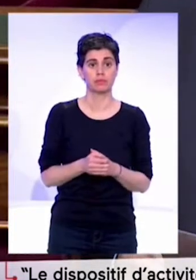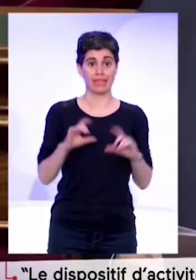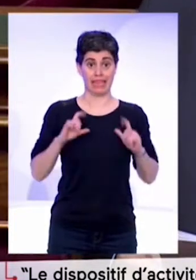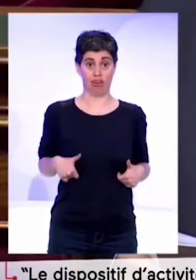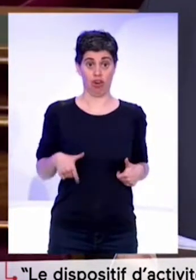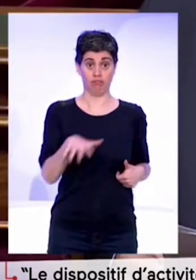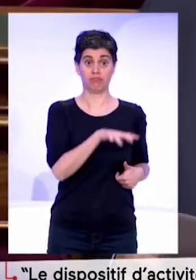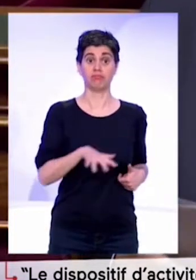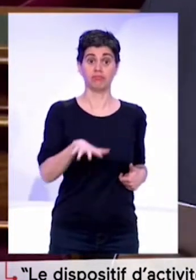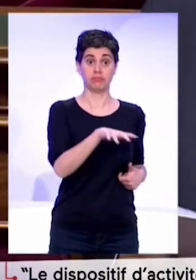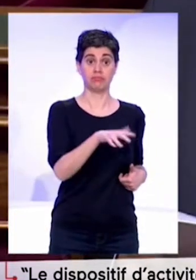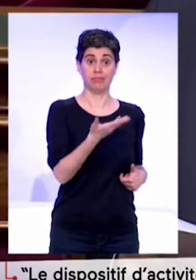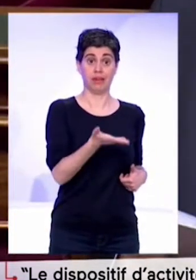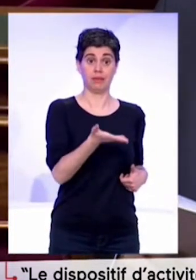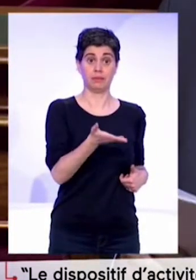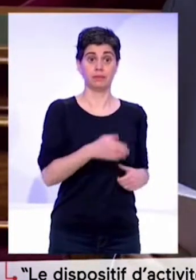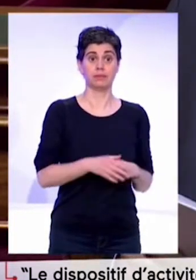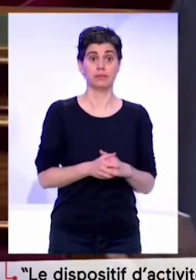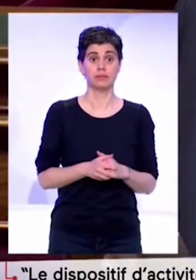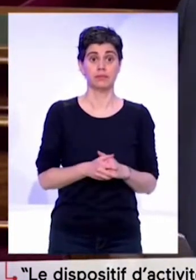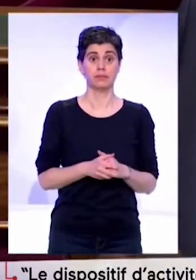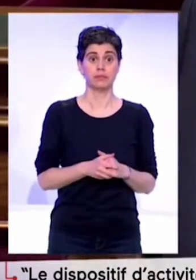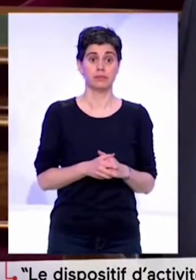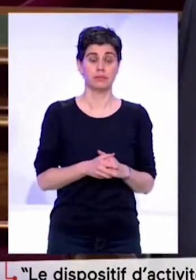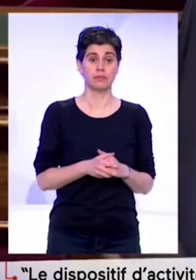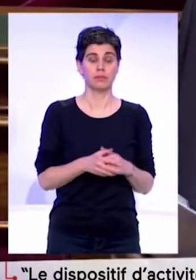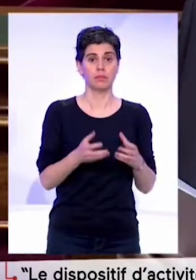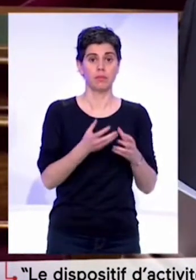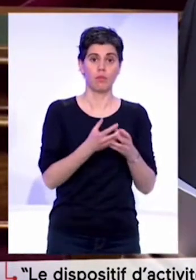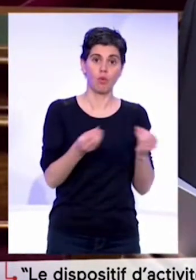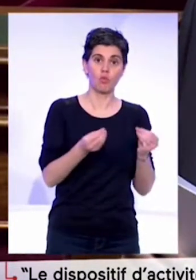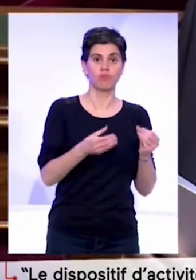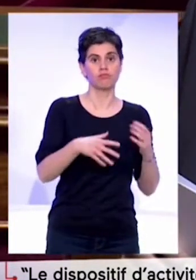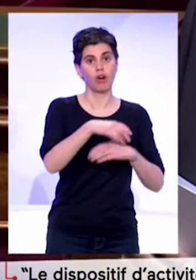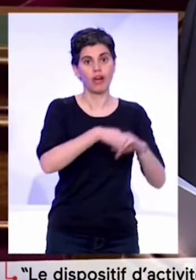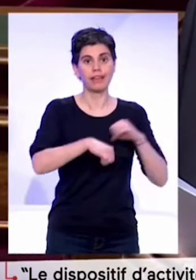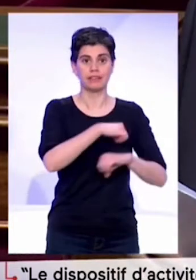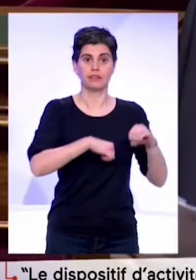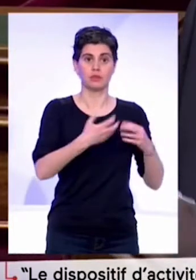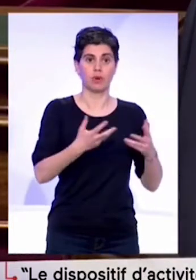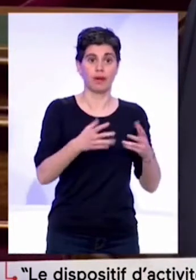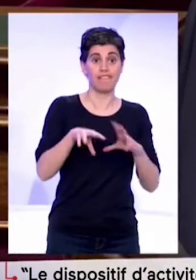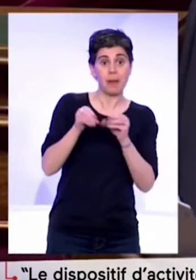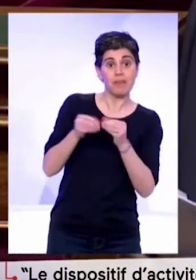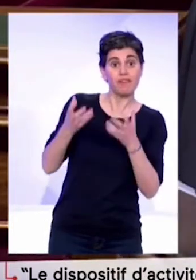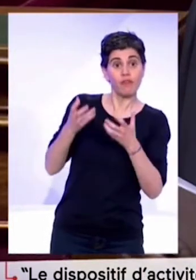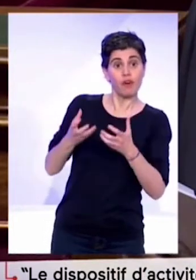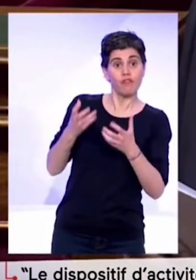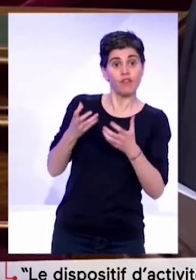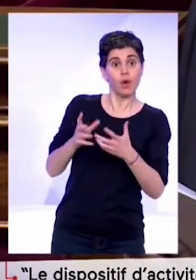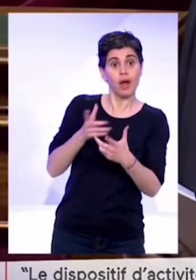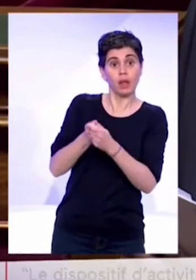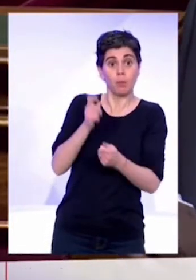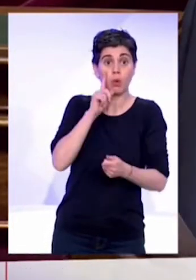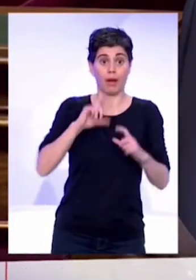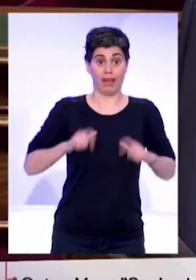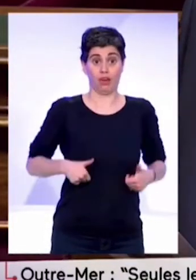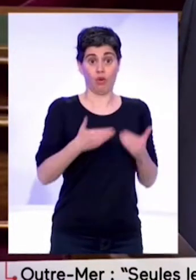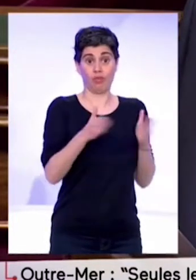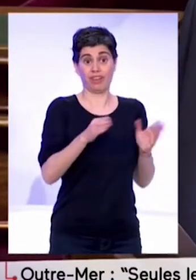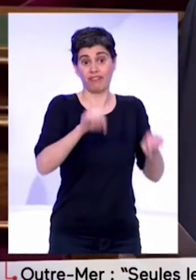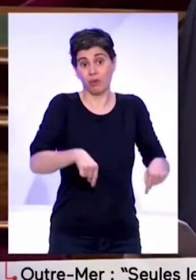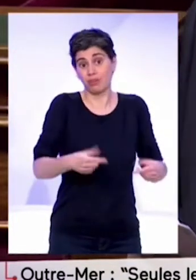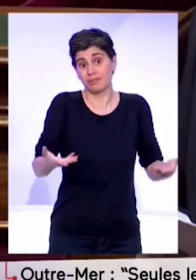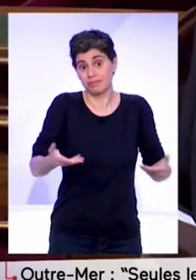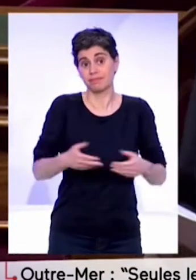écoles, bien entendu, beaucoup vont essayer de faire en sorte de répondre à l'attente des familles, parce qu'il faut bien réouvrir ces écoles. Mais